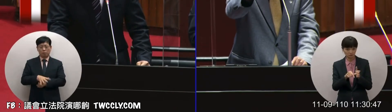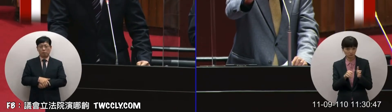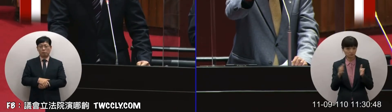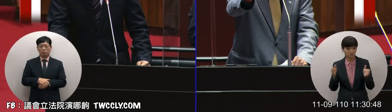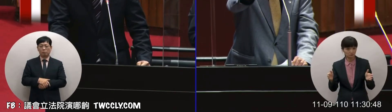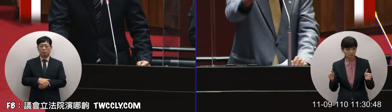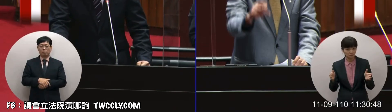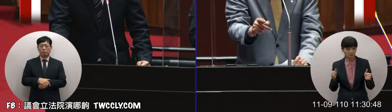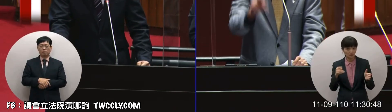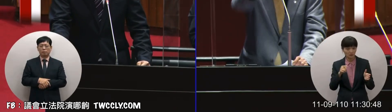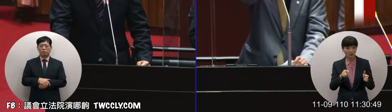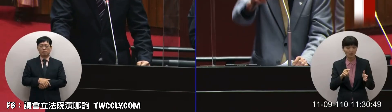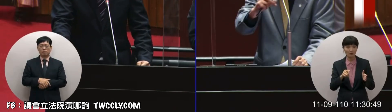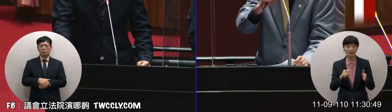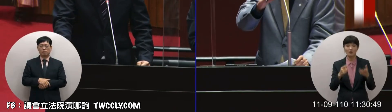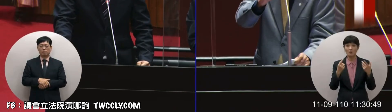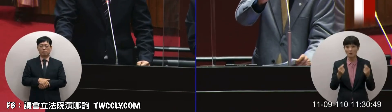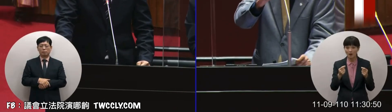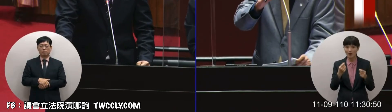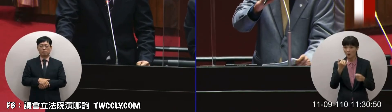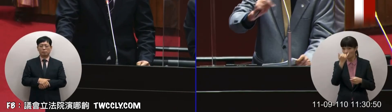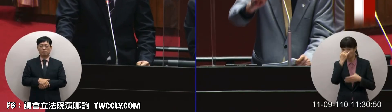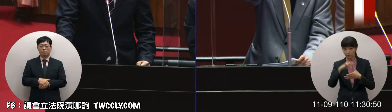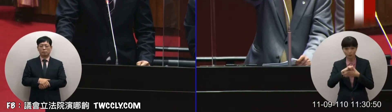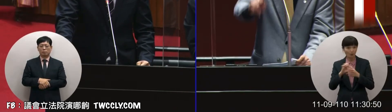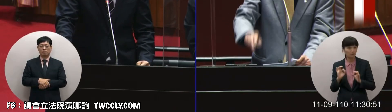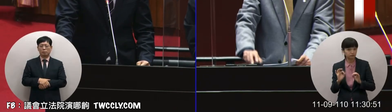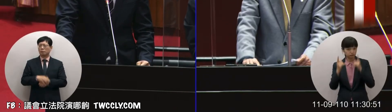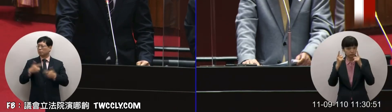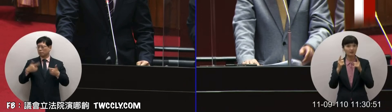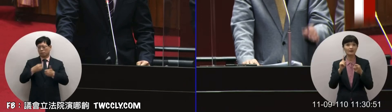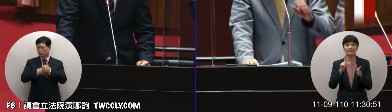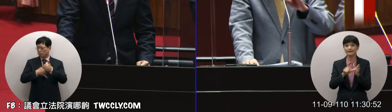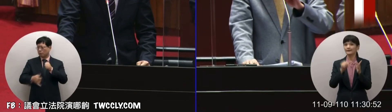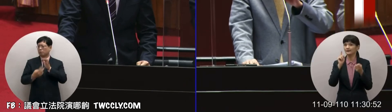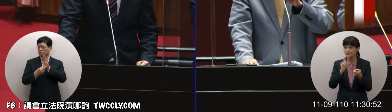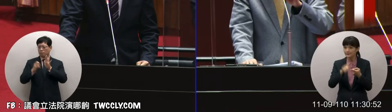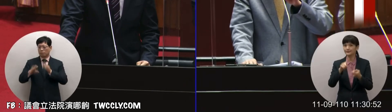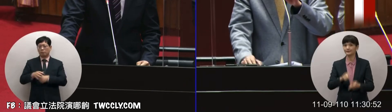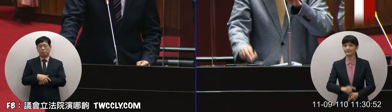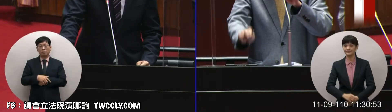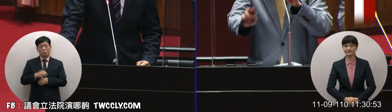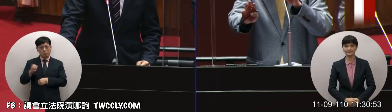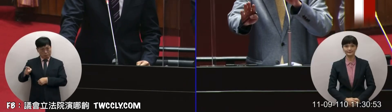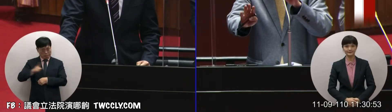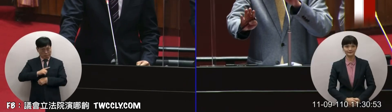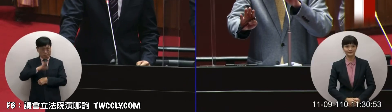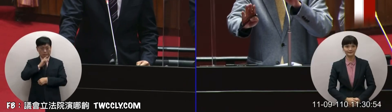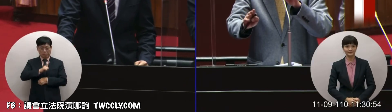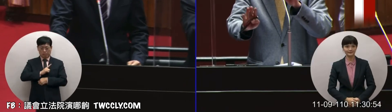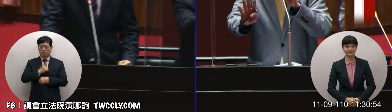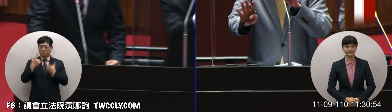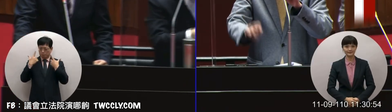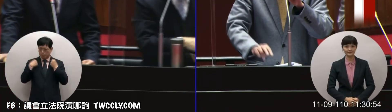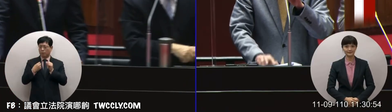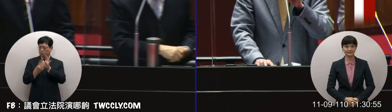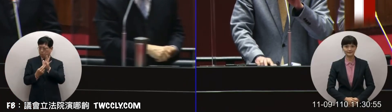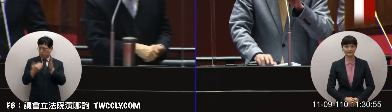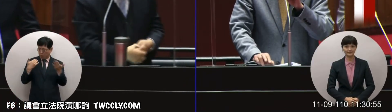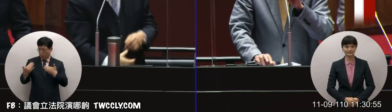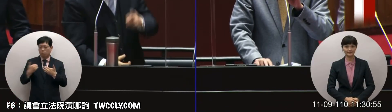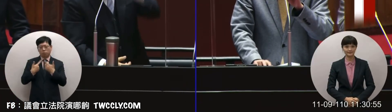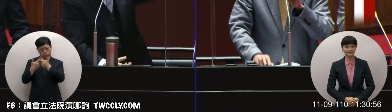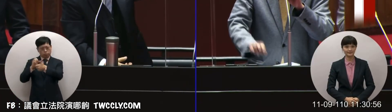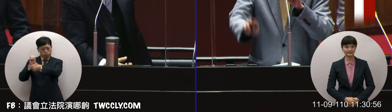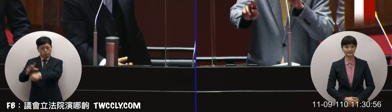你剛好吃肉漲價長得對好嗎委員因為你是公立的所以我才跟你